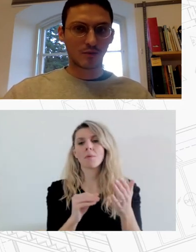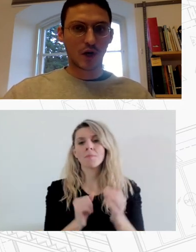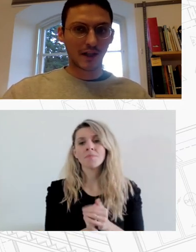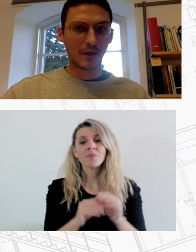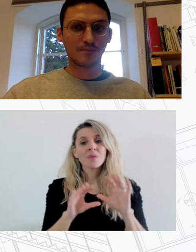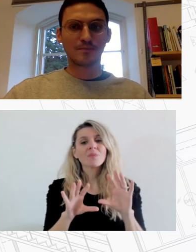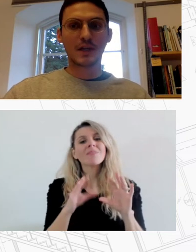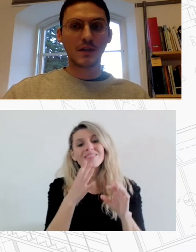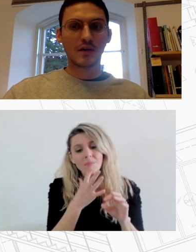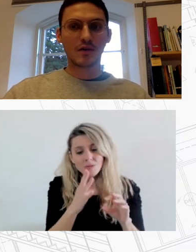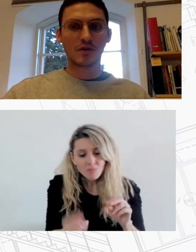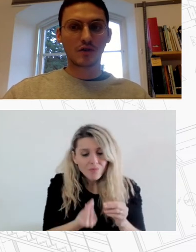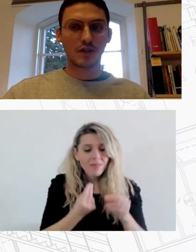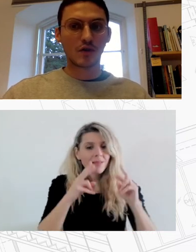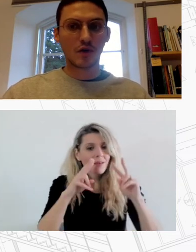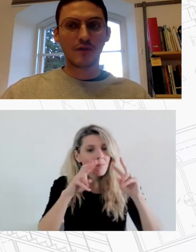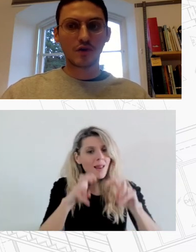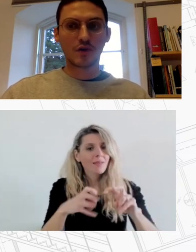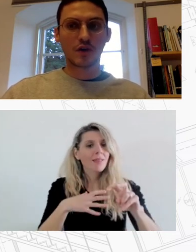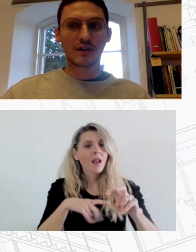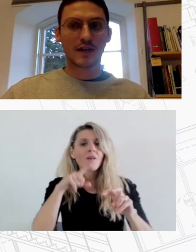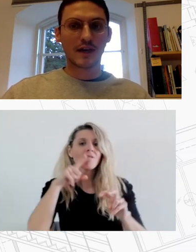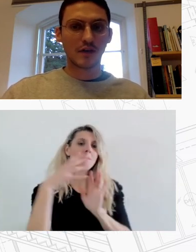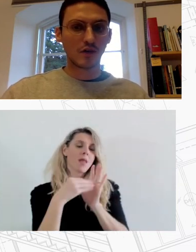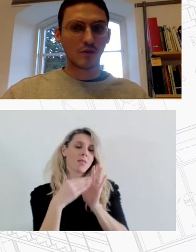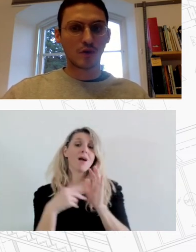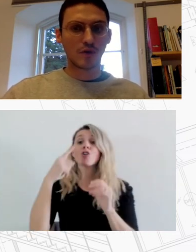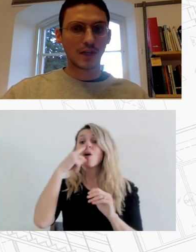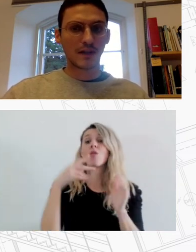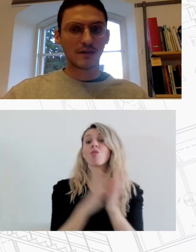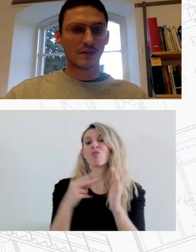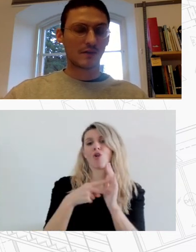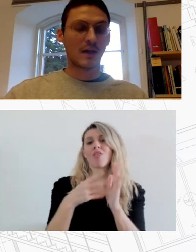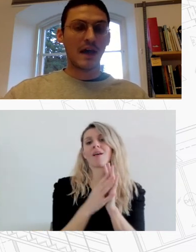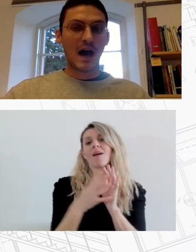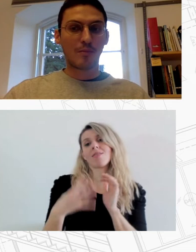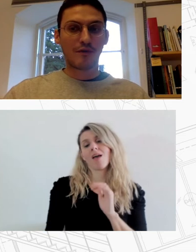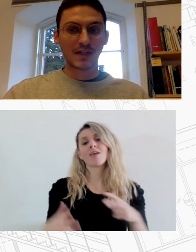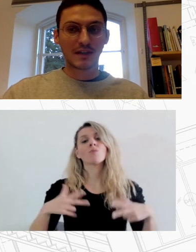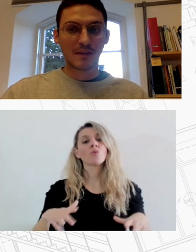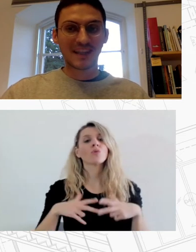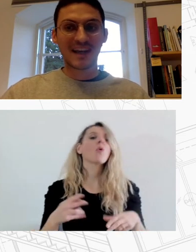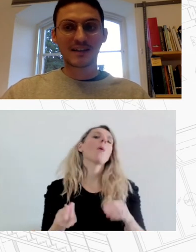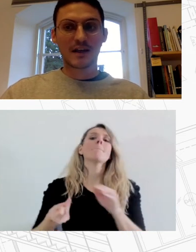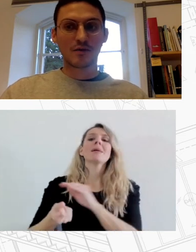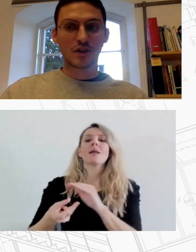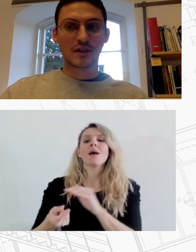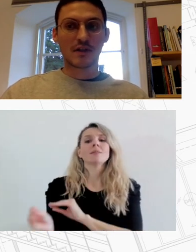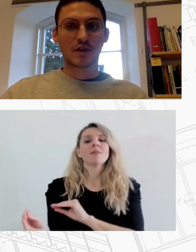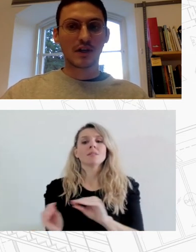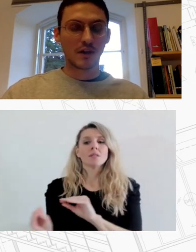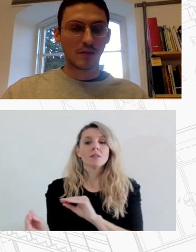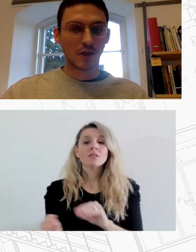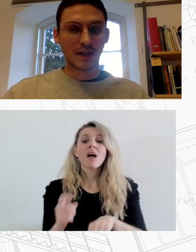μελέτης που κάναμε είναι ότι το Νοέμβριο του 2019 όταν το Υπουργείο Μετανάυστεσης αποφάσισε να μετεγκατασταθούν σε